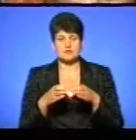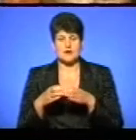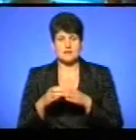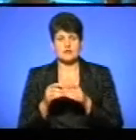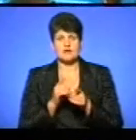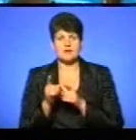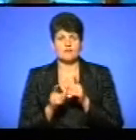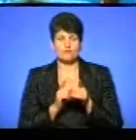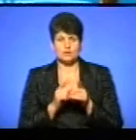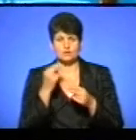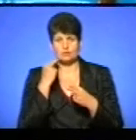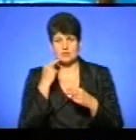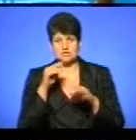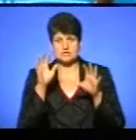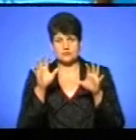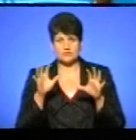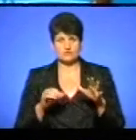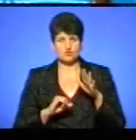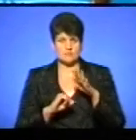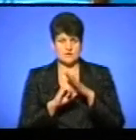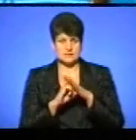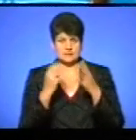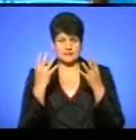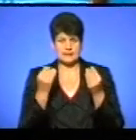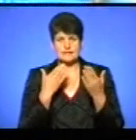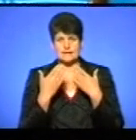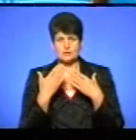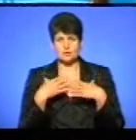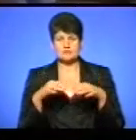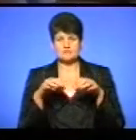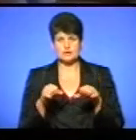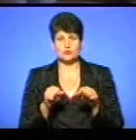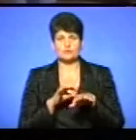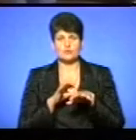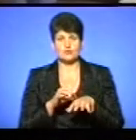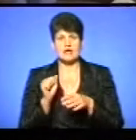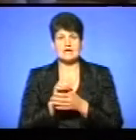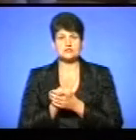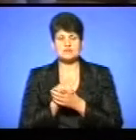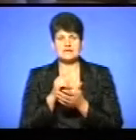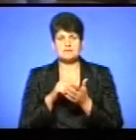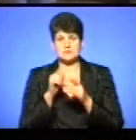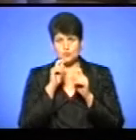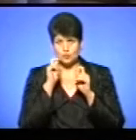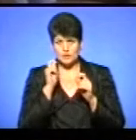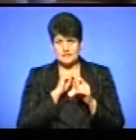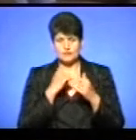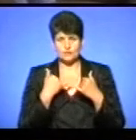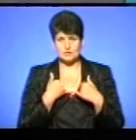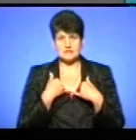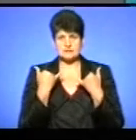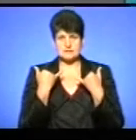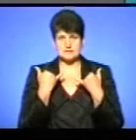та удосконалення законодавчої бази. День діалогу з владою проводиться Асоціацією міст України і у нашій студії